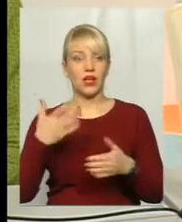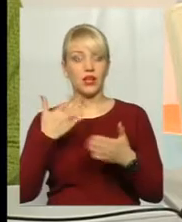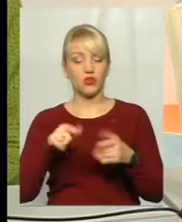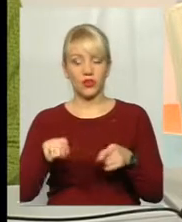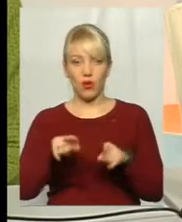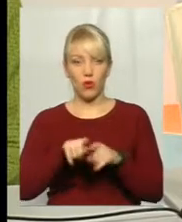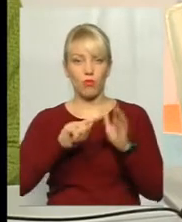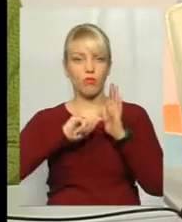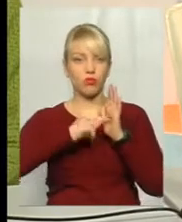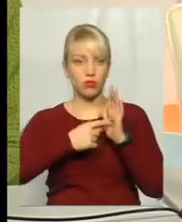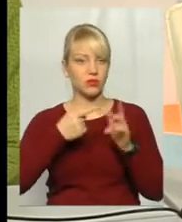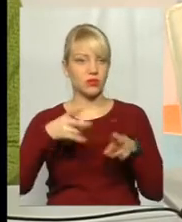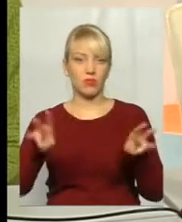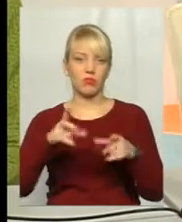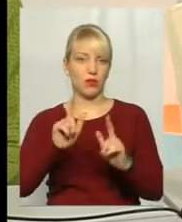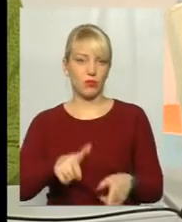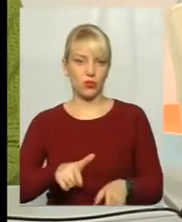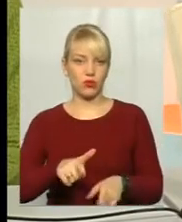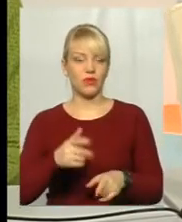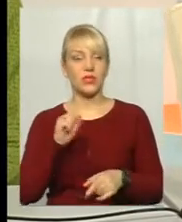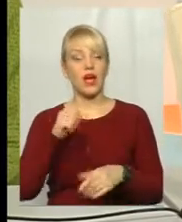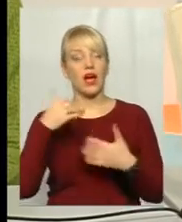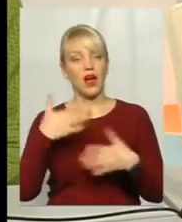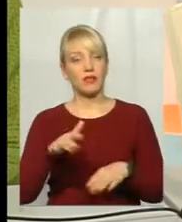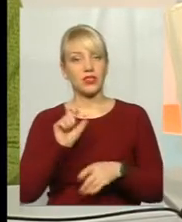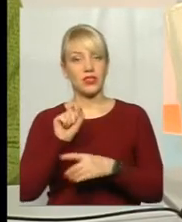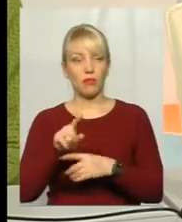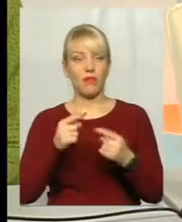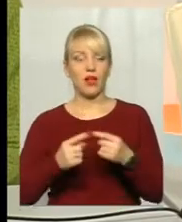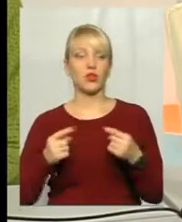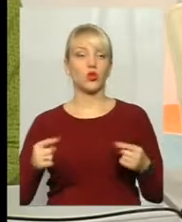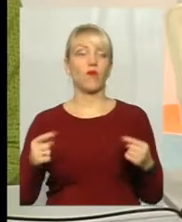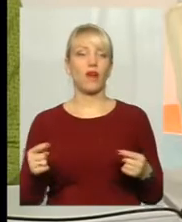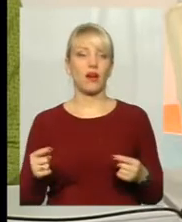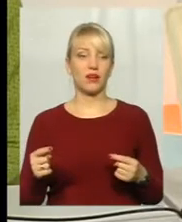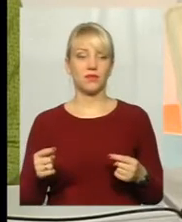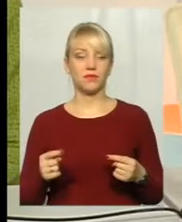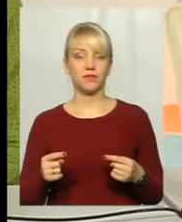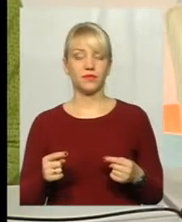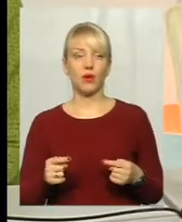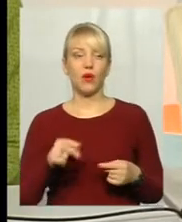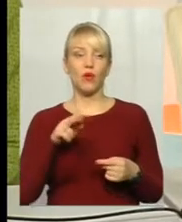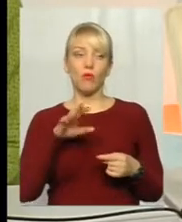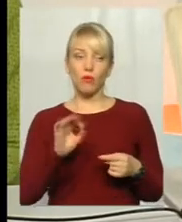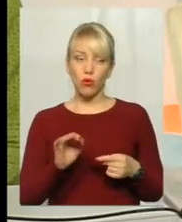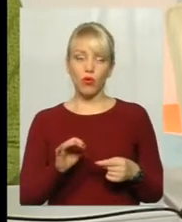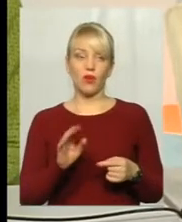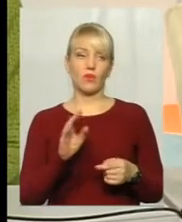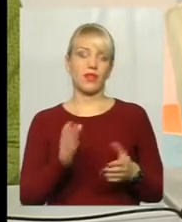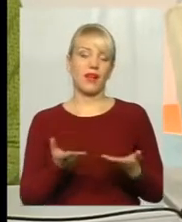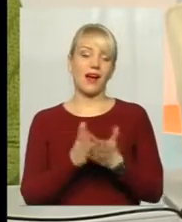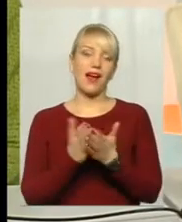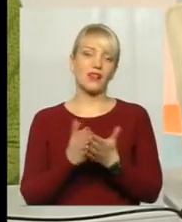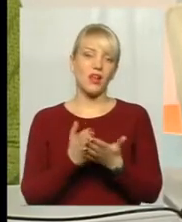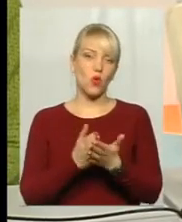пункт, краще не погоджуватись на такі пункти, а вже замовляти товари по, наприклад, каталогах, по